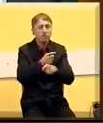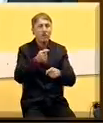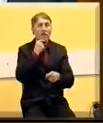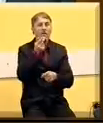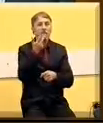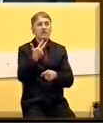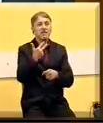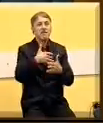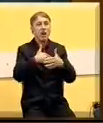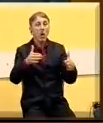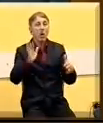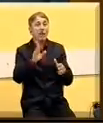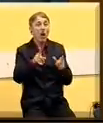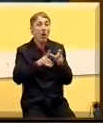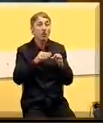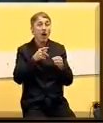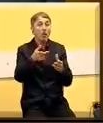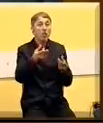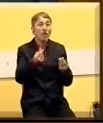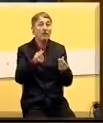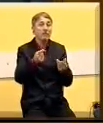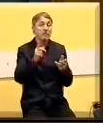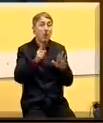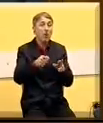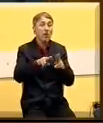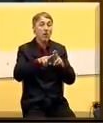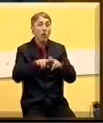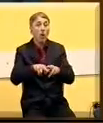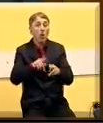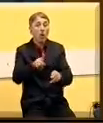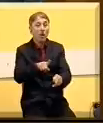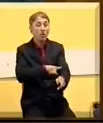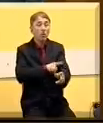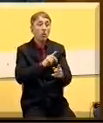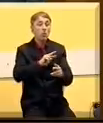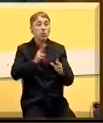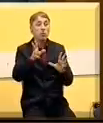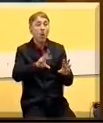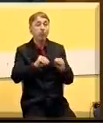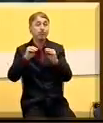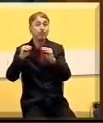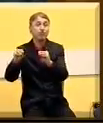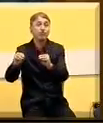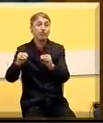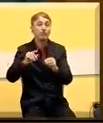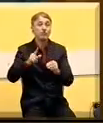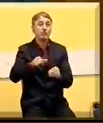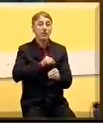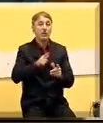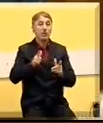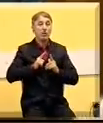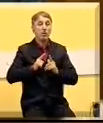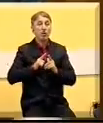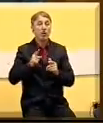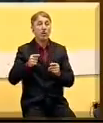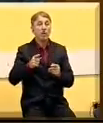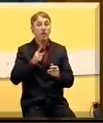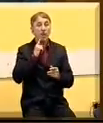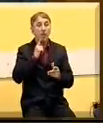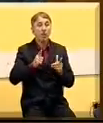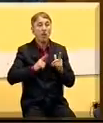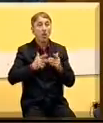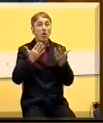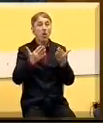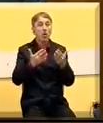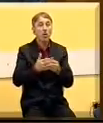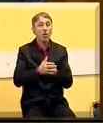miliona. Tako da taj novac smo mogli da alociramo na neku drugu poziciju, ali za samo stočarstvo čini mi se da šteta nije onolika